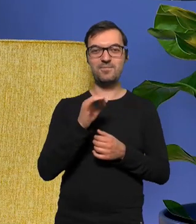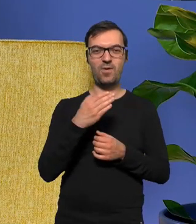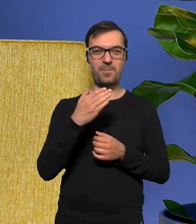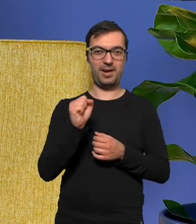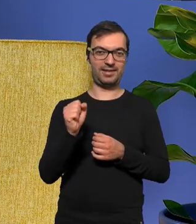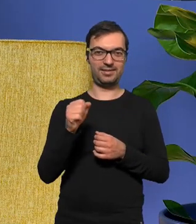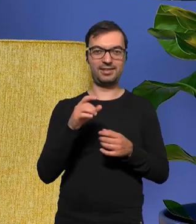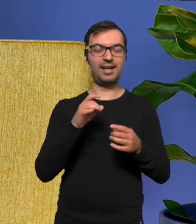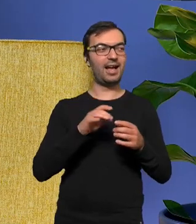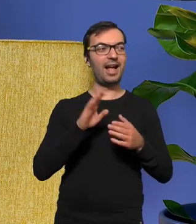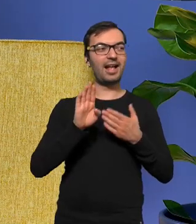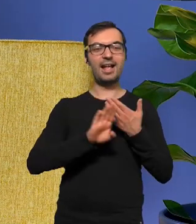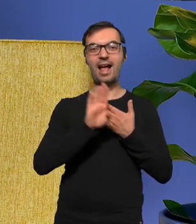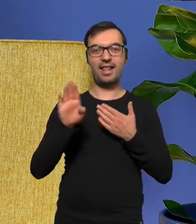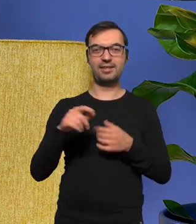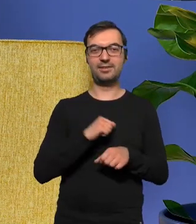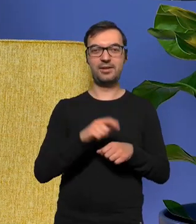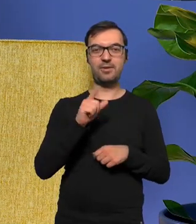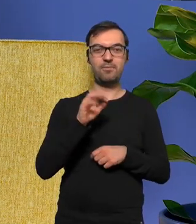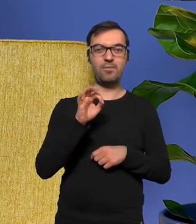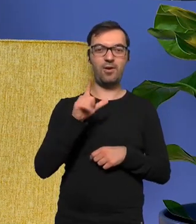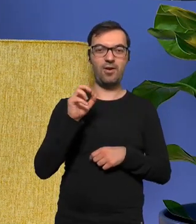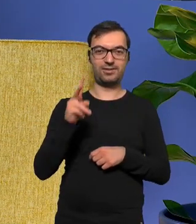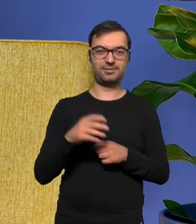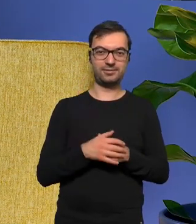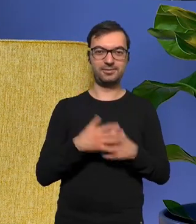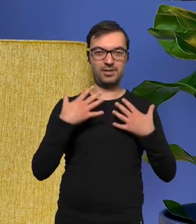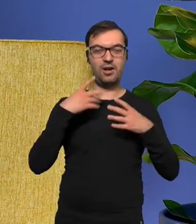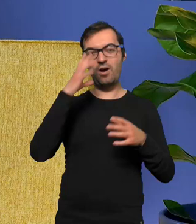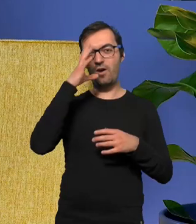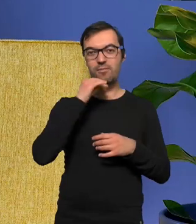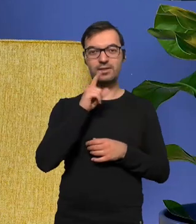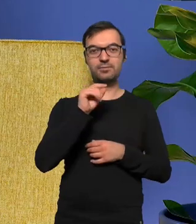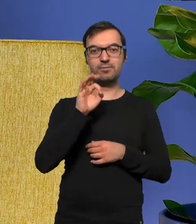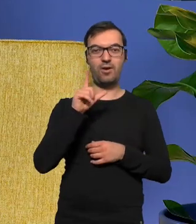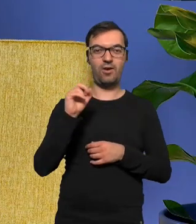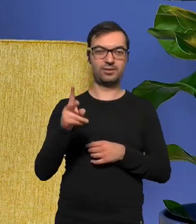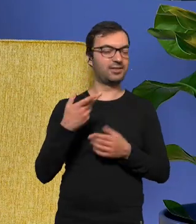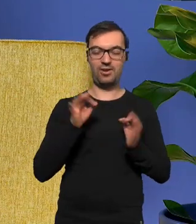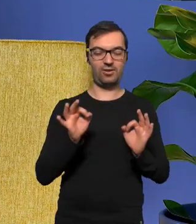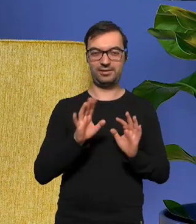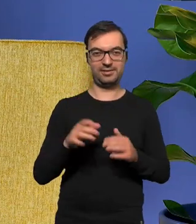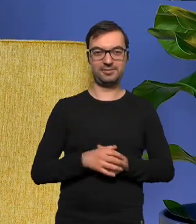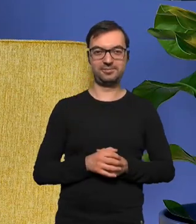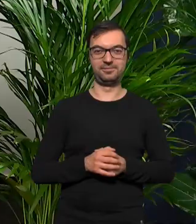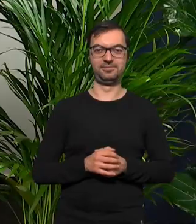takiej galerii i to są to jest Polok to jest obraz Poloka nie oryginał